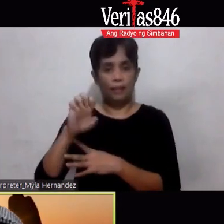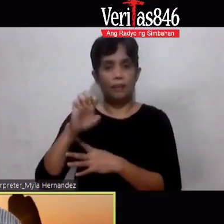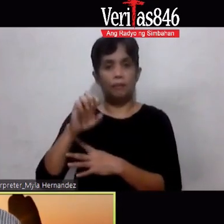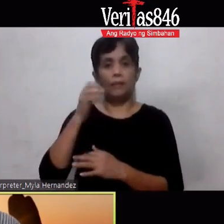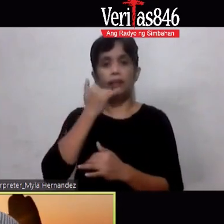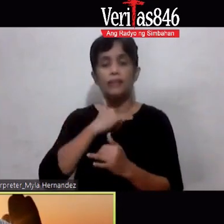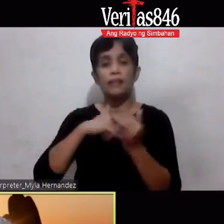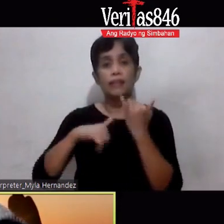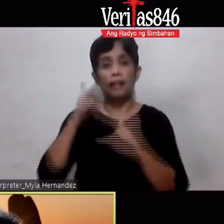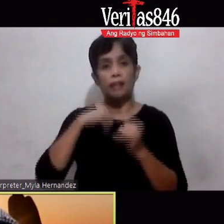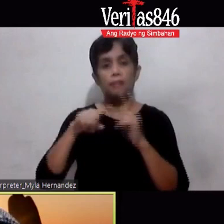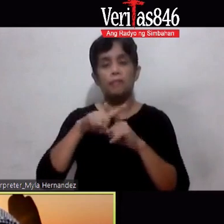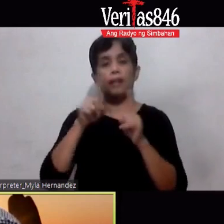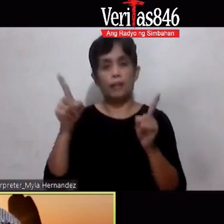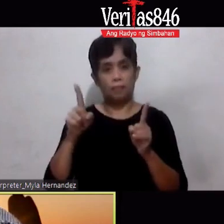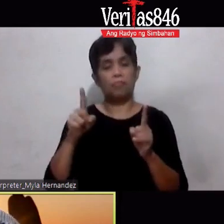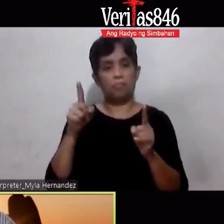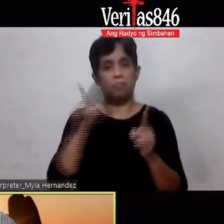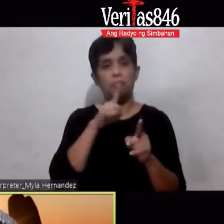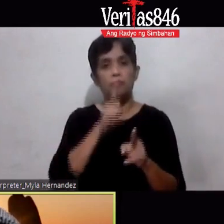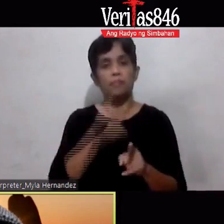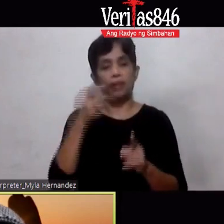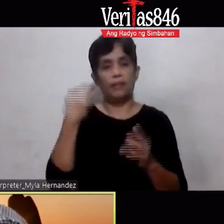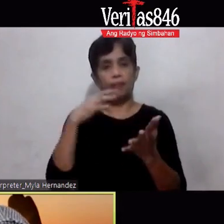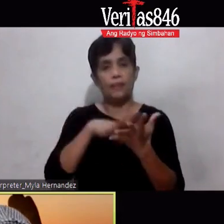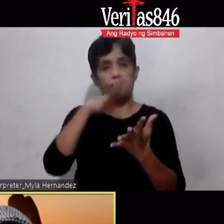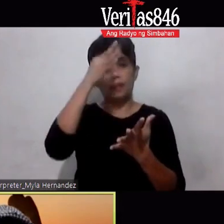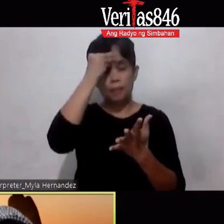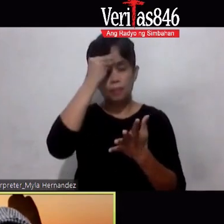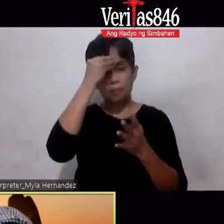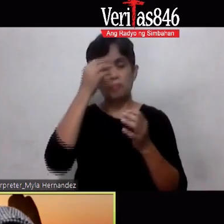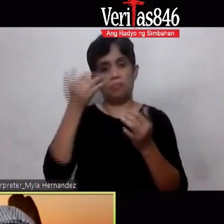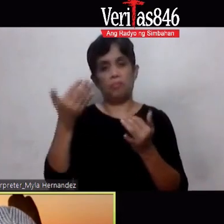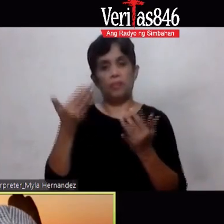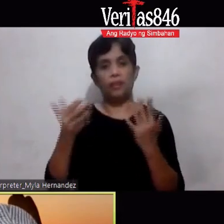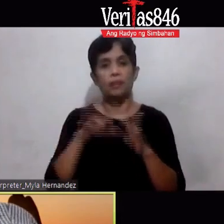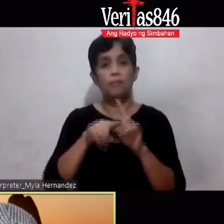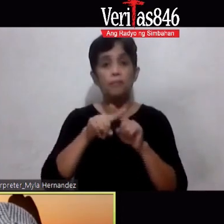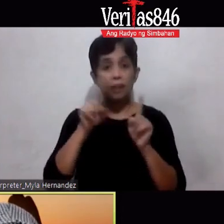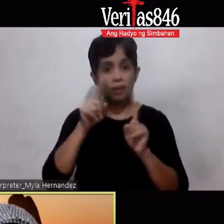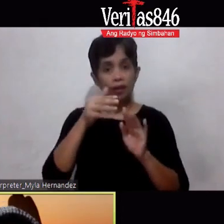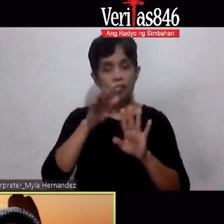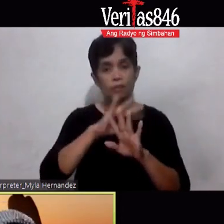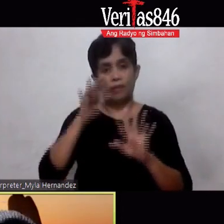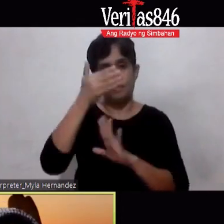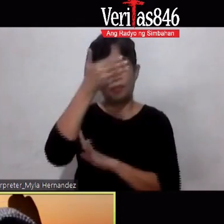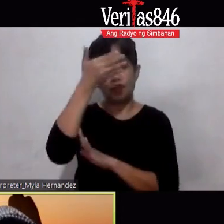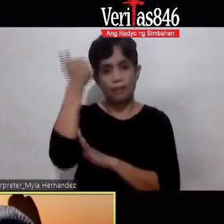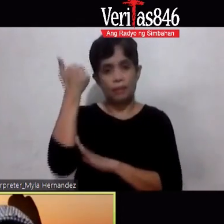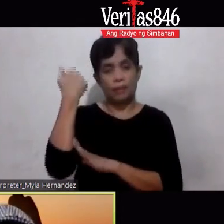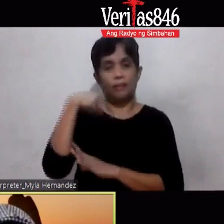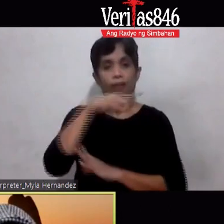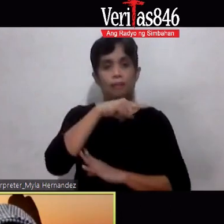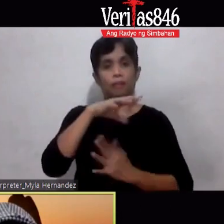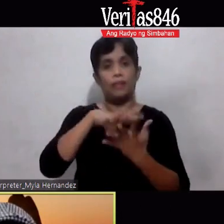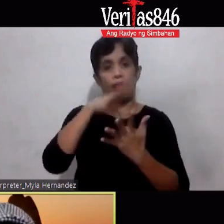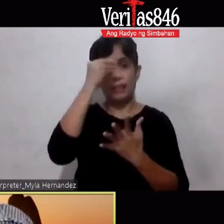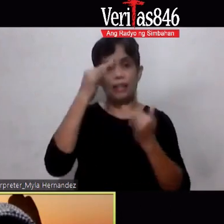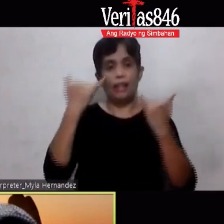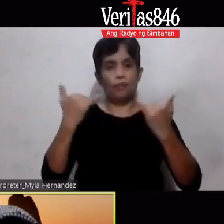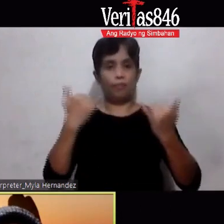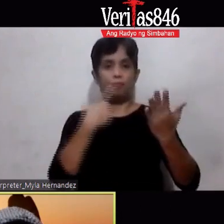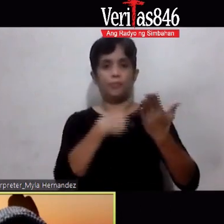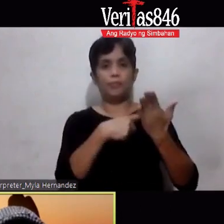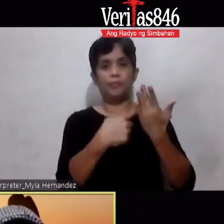At Pwede natin kalimutan yung mali Huwag po natin kakalimutan Yung ating mga learnings dyan Okay Yan pong ating tatalakayan Dito sa